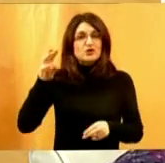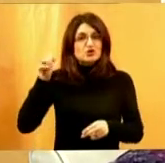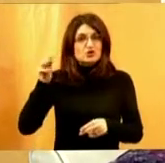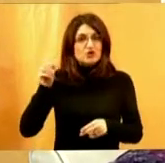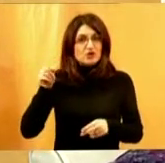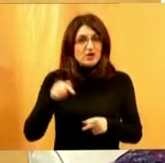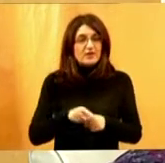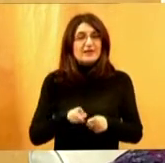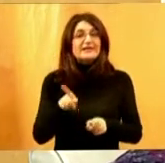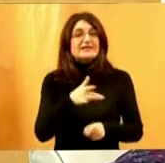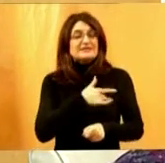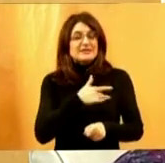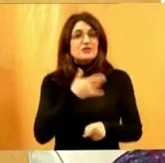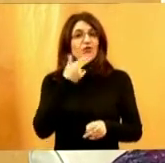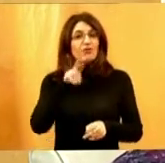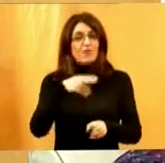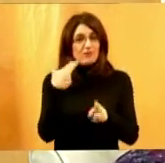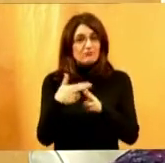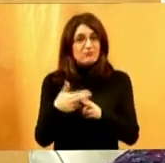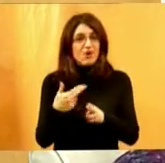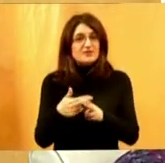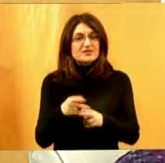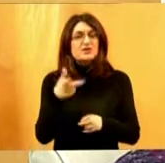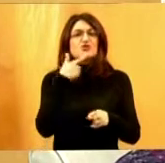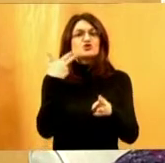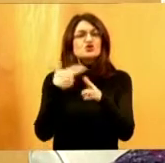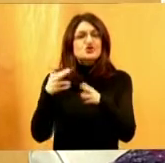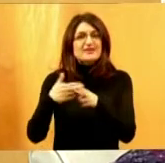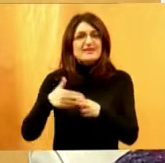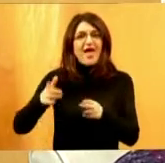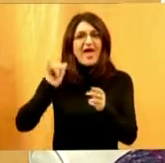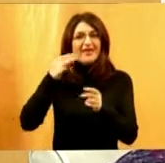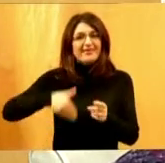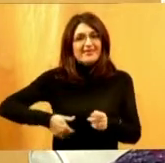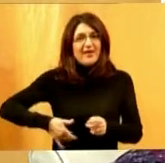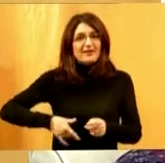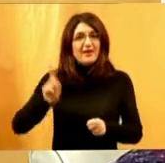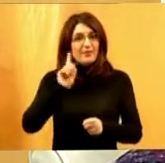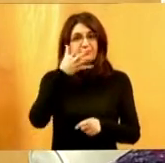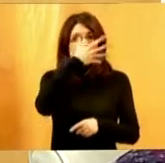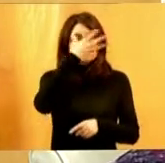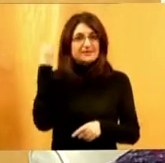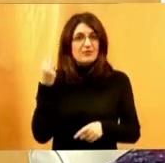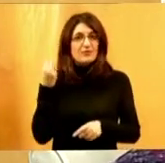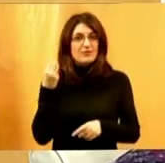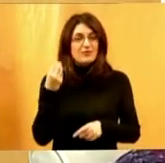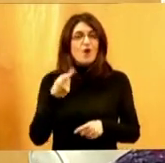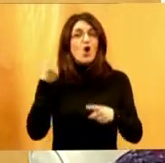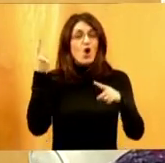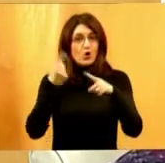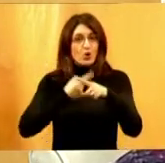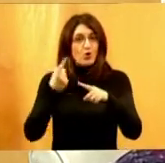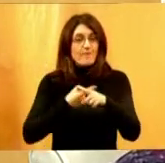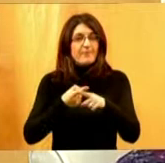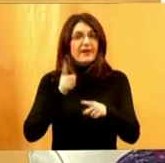za srčane bolesnike, čistaće jetre, ne zaboravite krumpir,